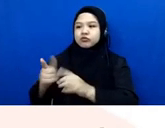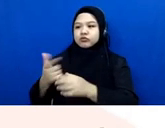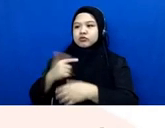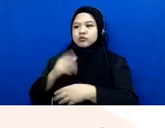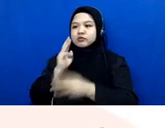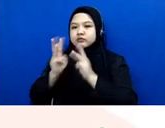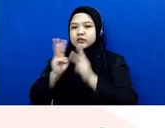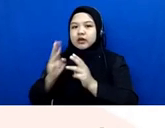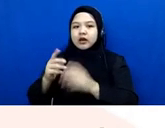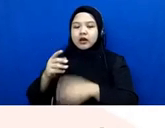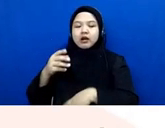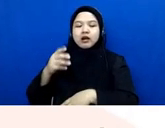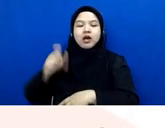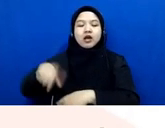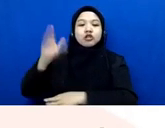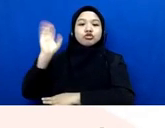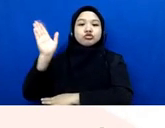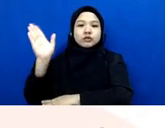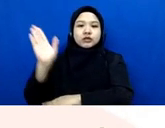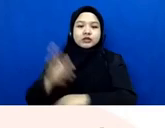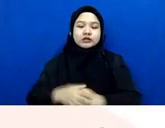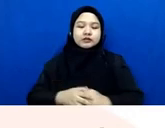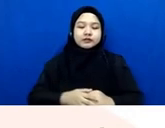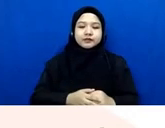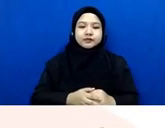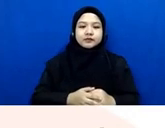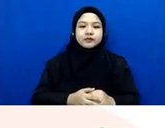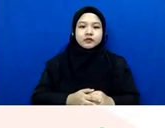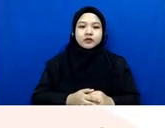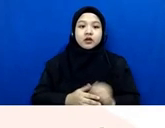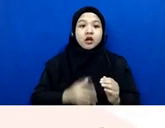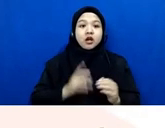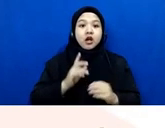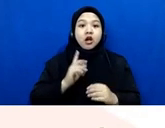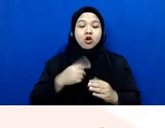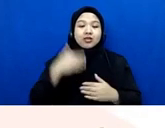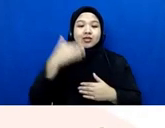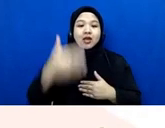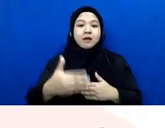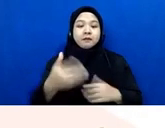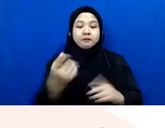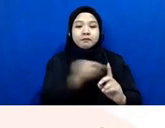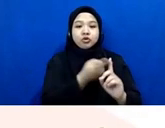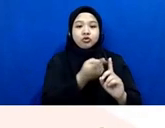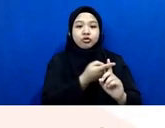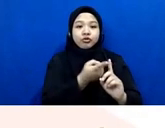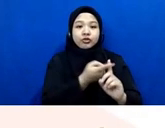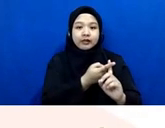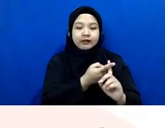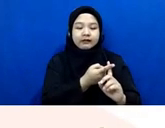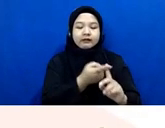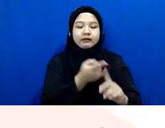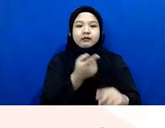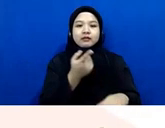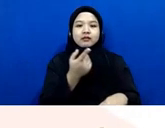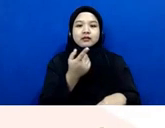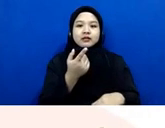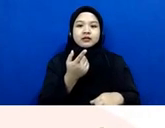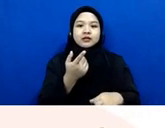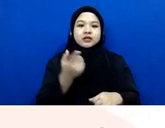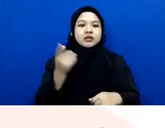nah kalau di tahap penuntutan selain yang tadi disebutin di tahap penyidikan maka